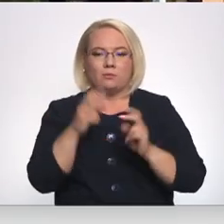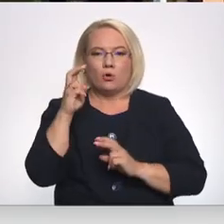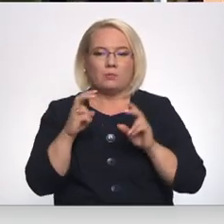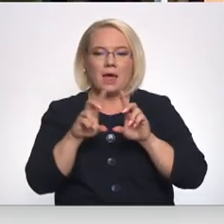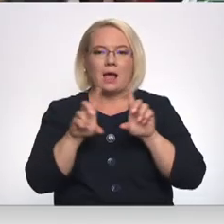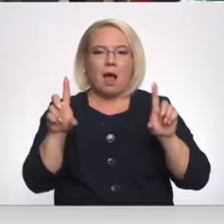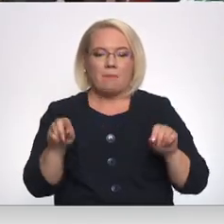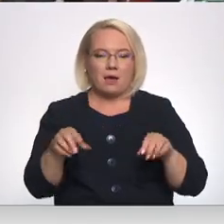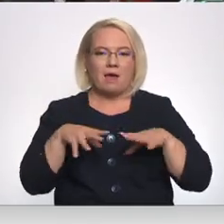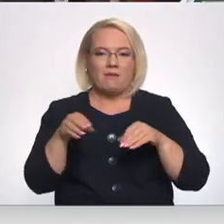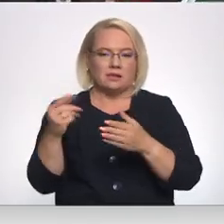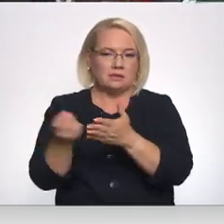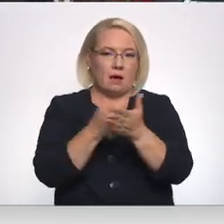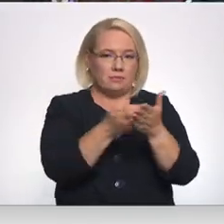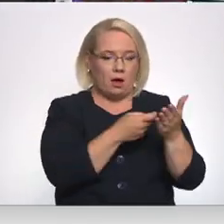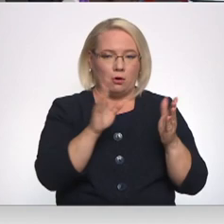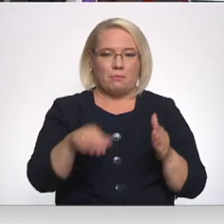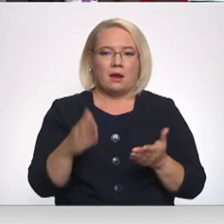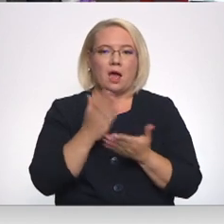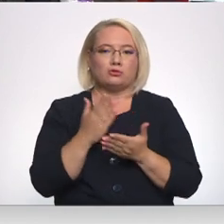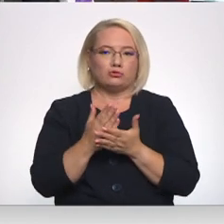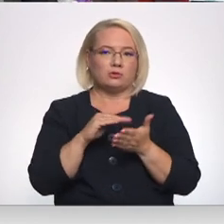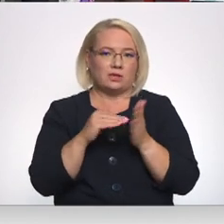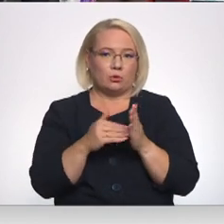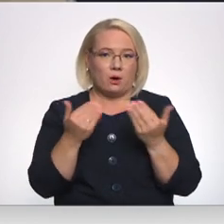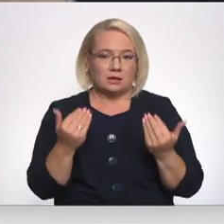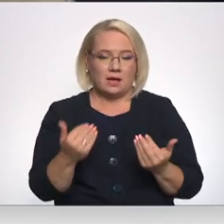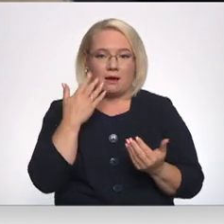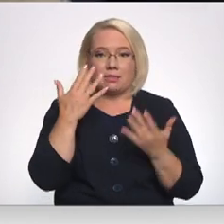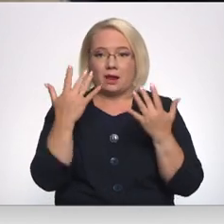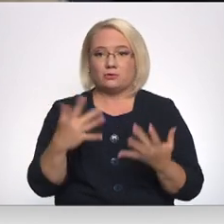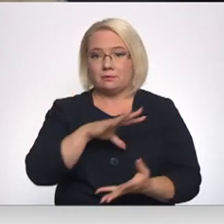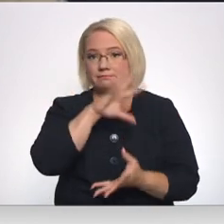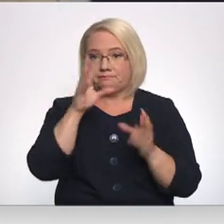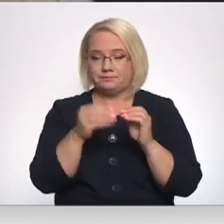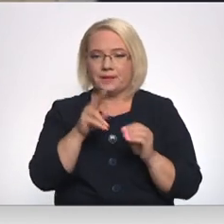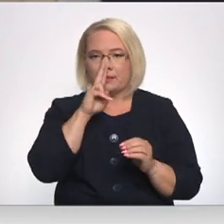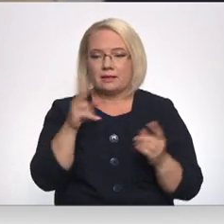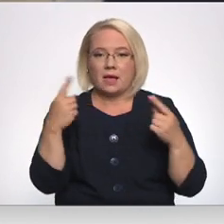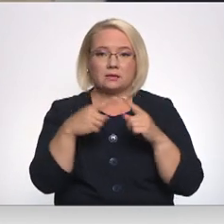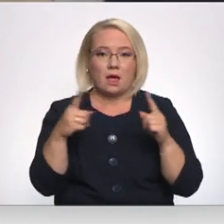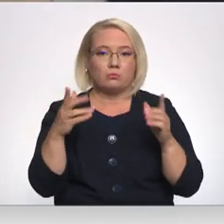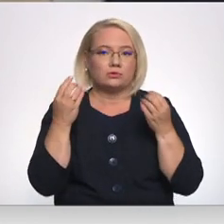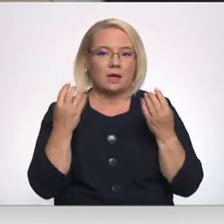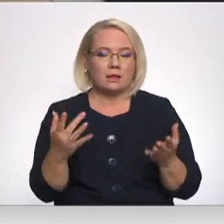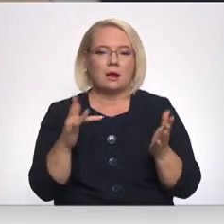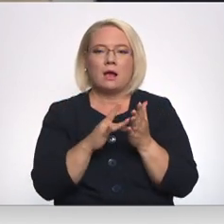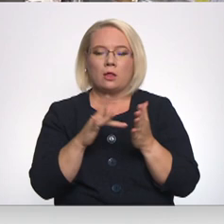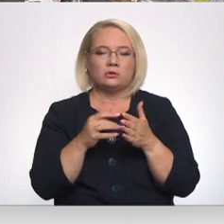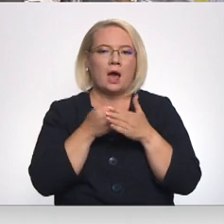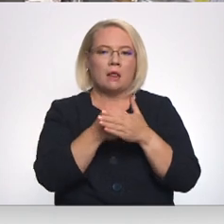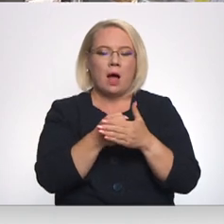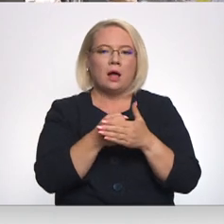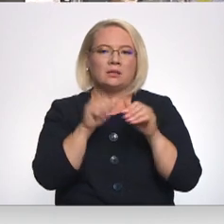biedru aptauju par eso šo situāciju tirgū. Ko līdz aptaujas rezultāti būs apkopoti, nedēļas laikā būs skaidrs, kādus atbalsta pasākumus